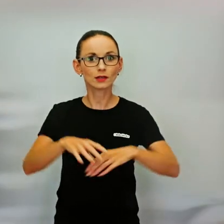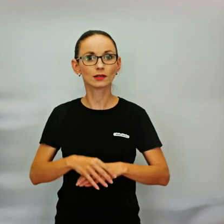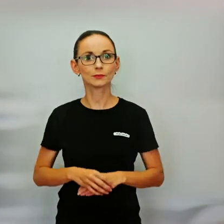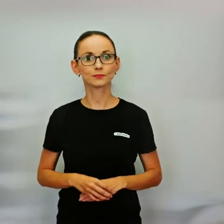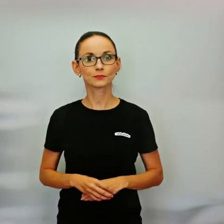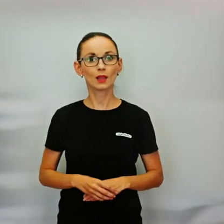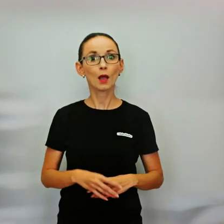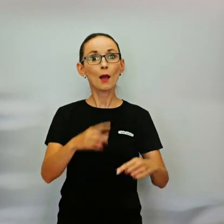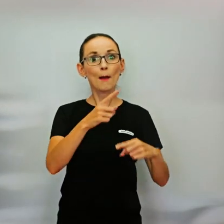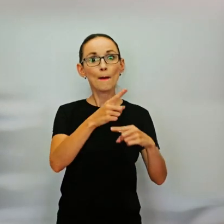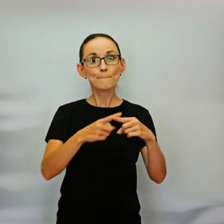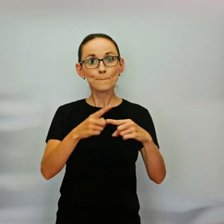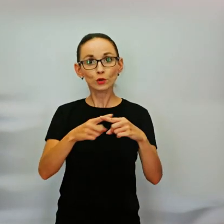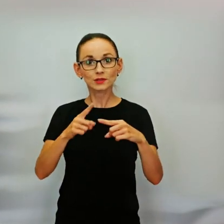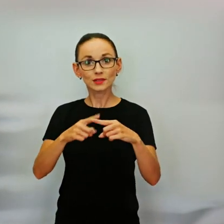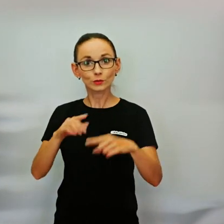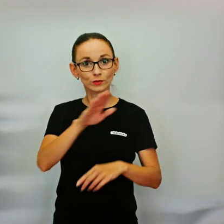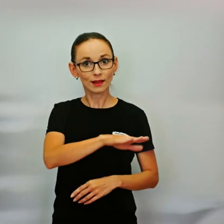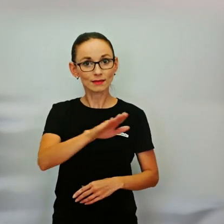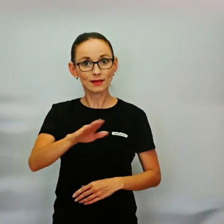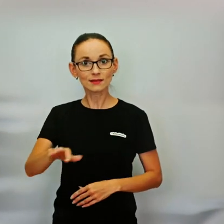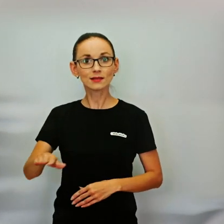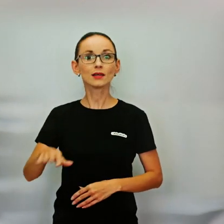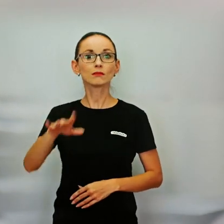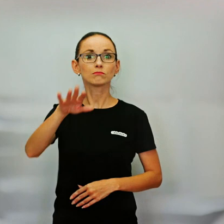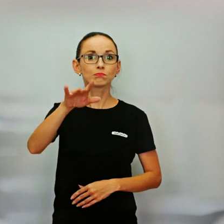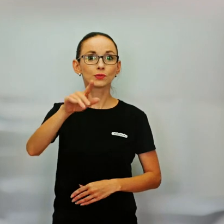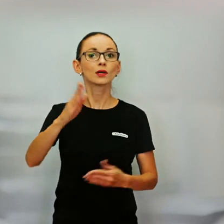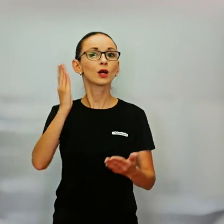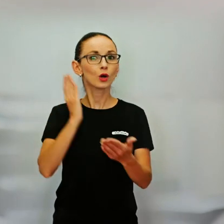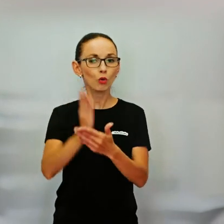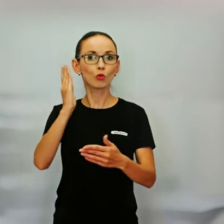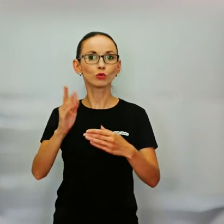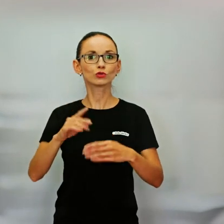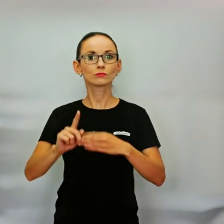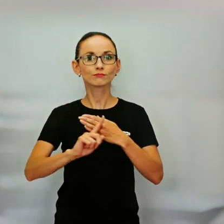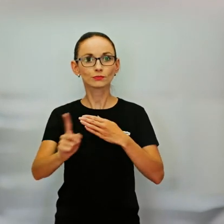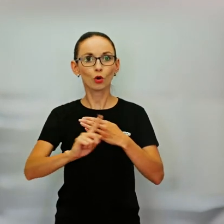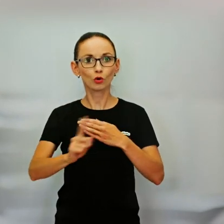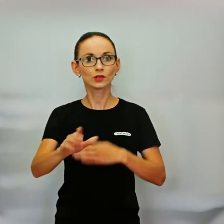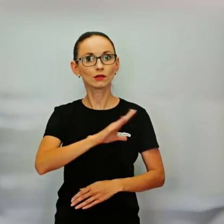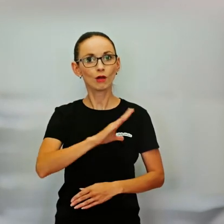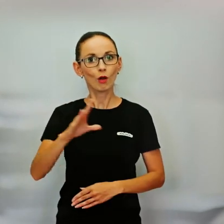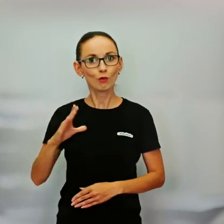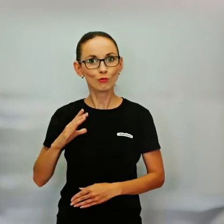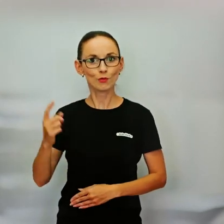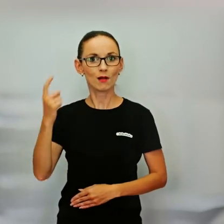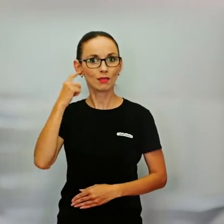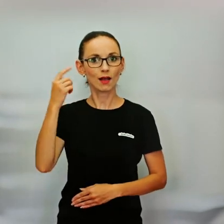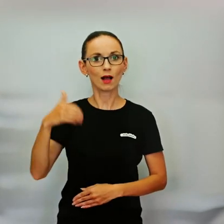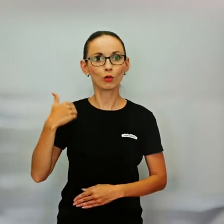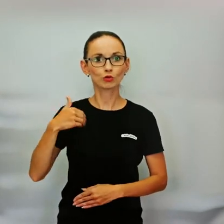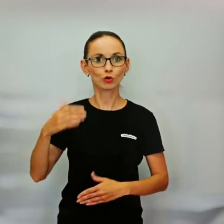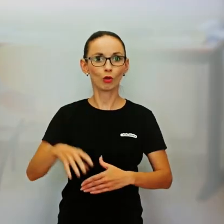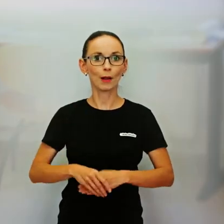Integrácia je, vlastne takéto dieťa, ktoré má nejaké svoje špecifika, tak väčšinou dostane k tomu